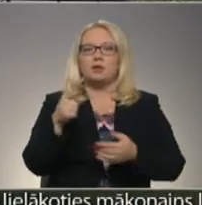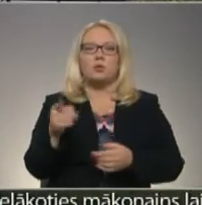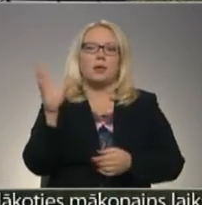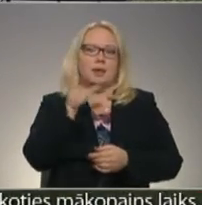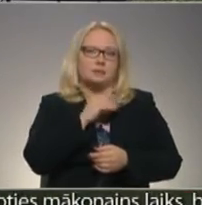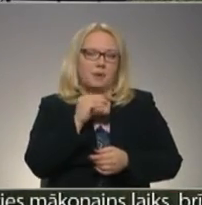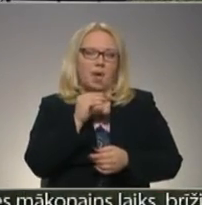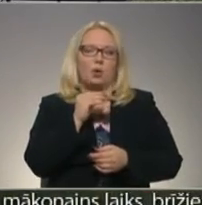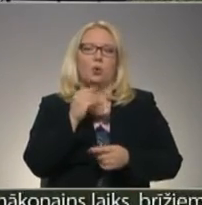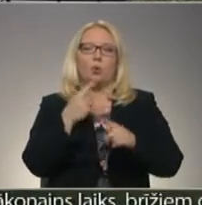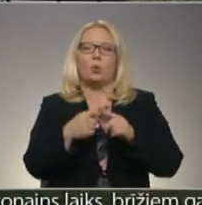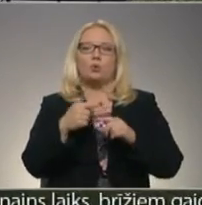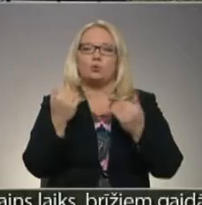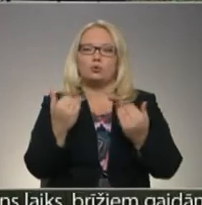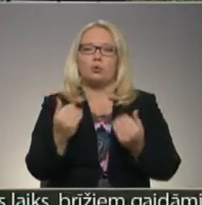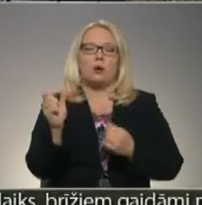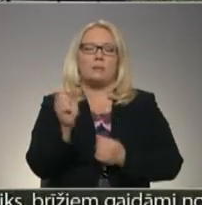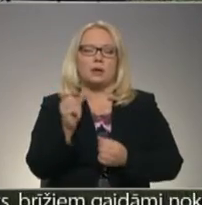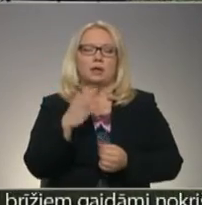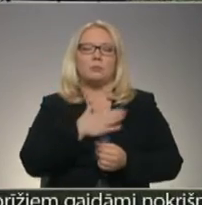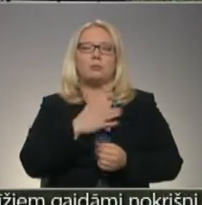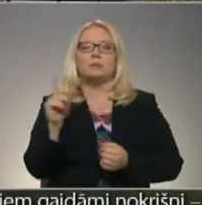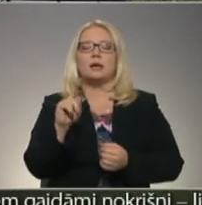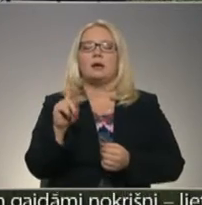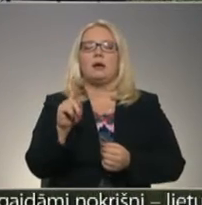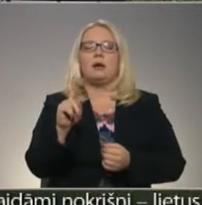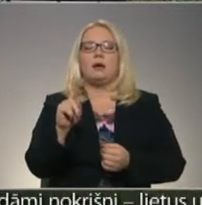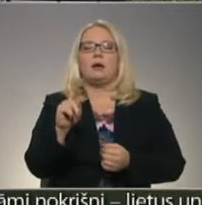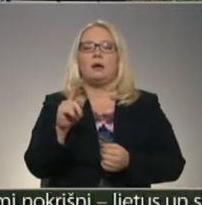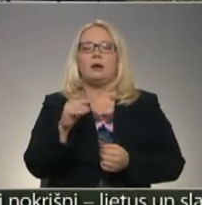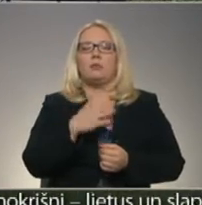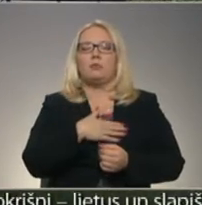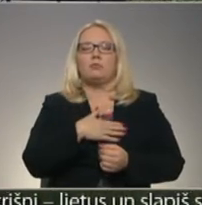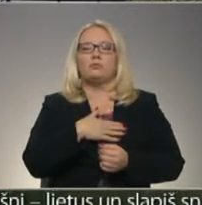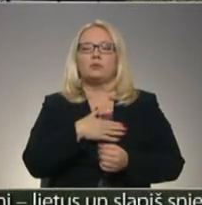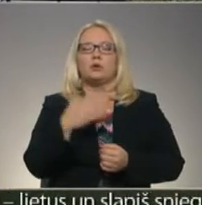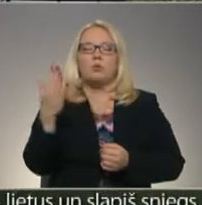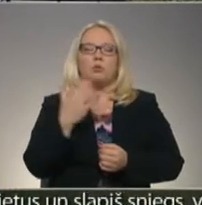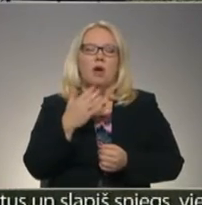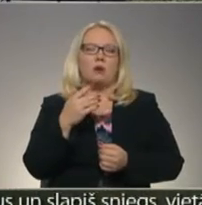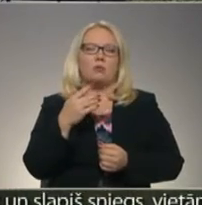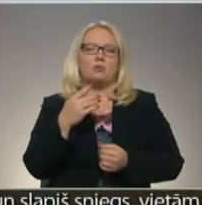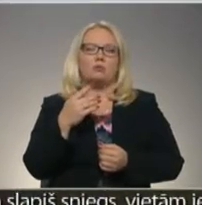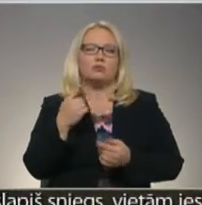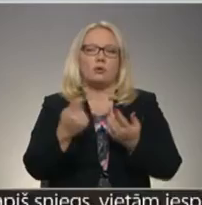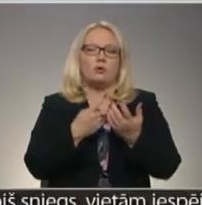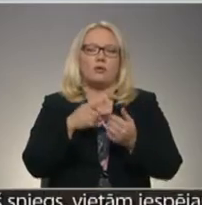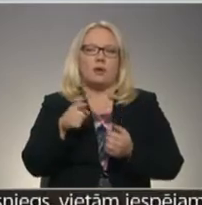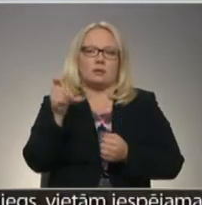iespēju. Uz šo brīdi mums redzsokā jau ir šādi cilvēki.